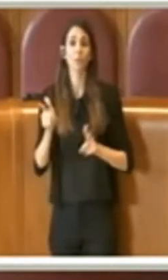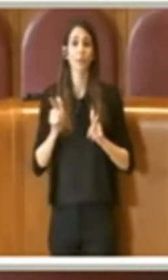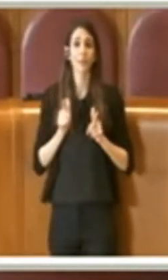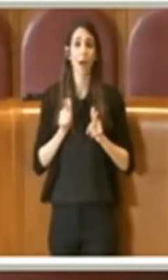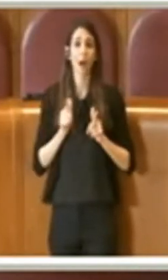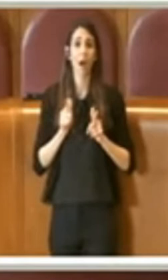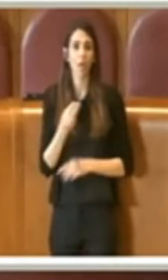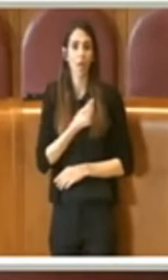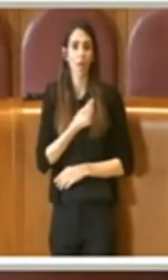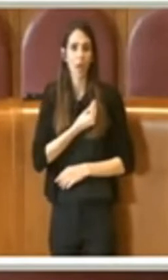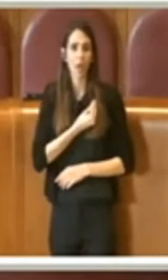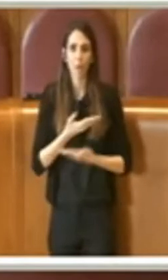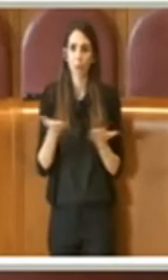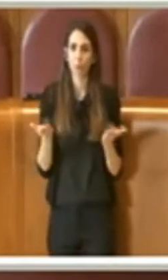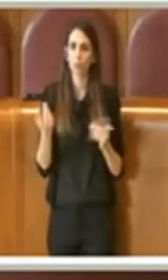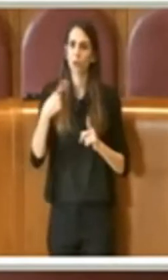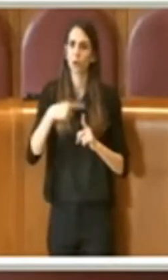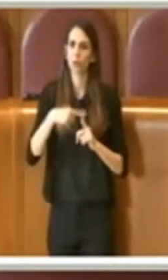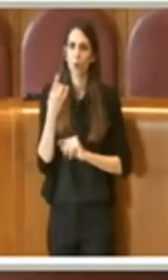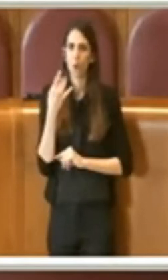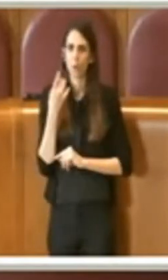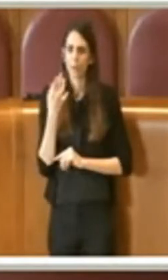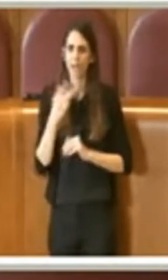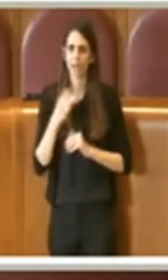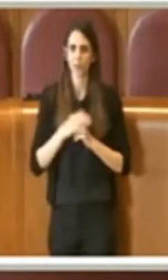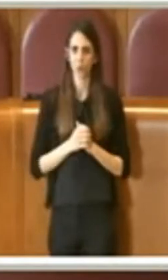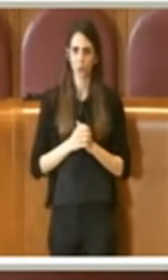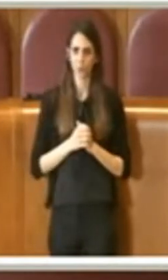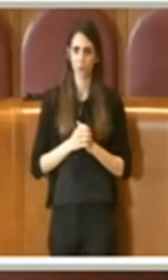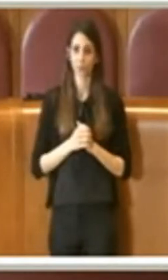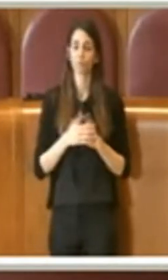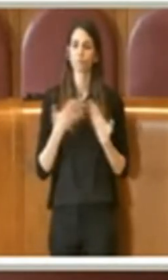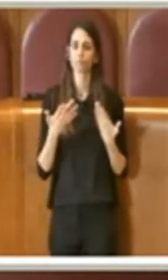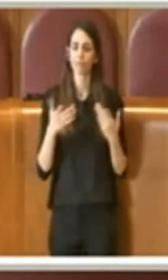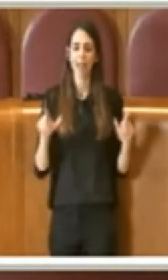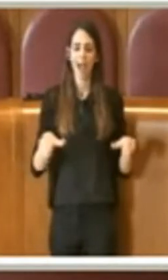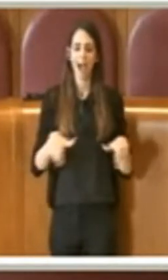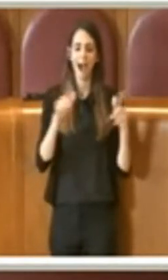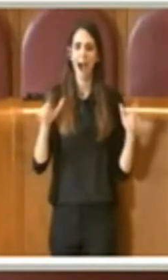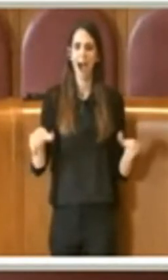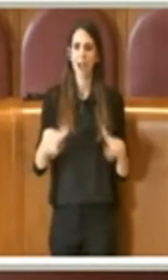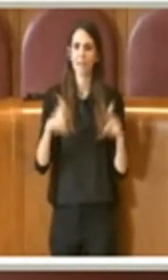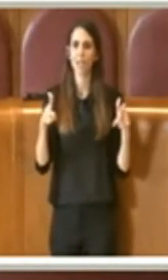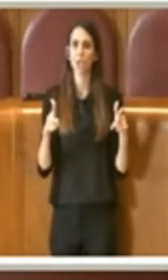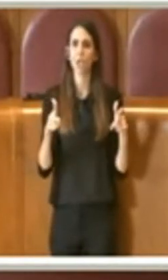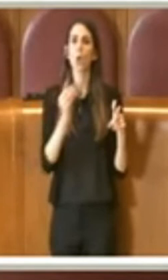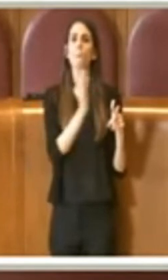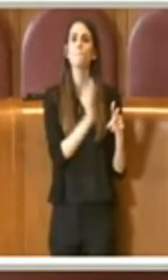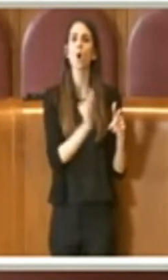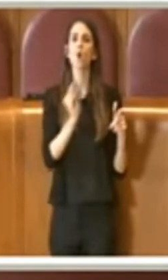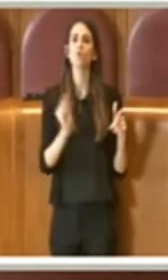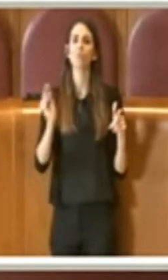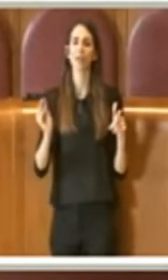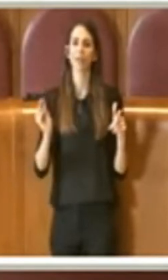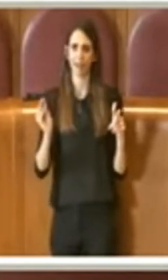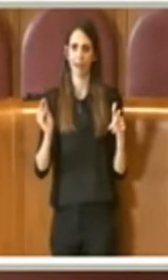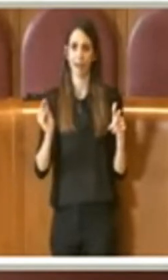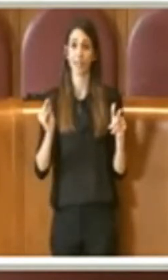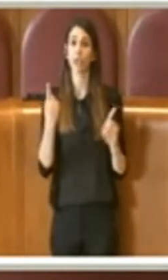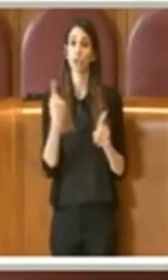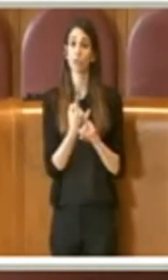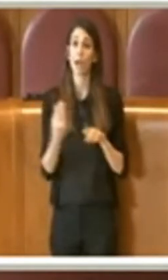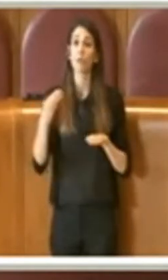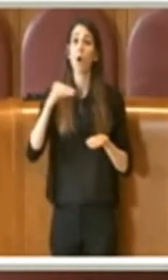e di pregio. Allora, aggiungiamo qui a di notevole